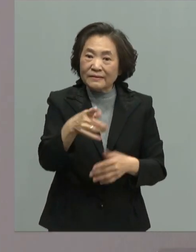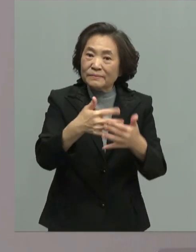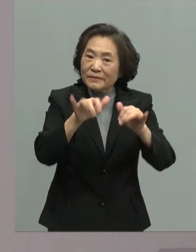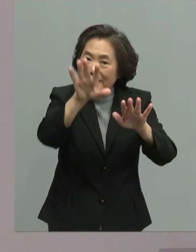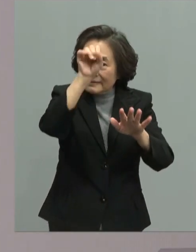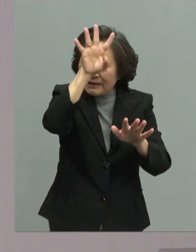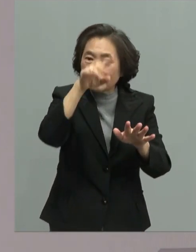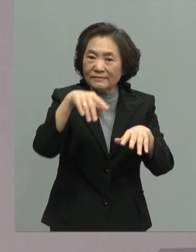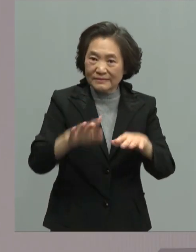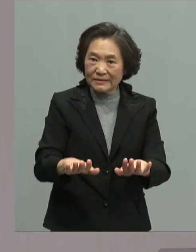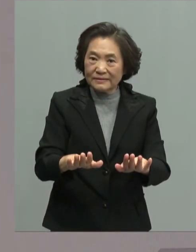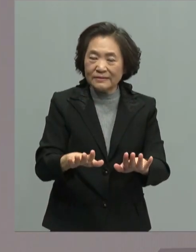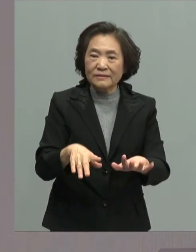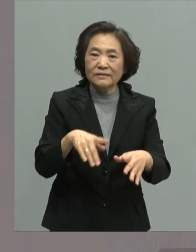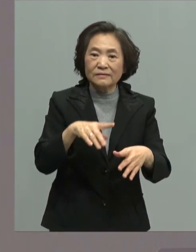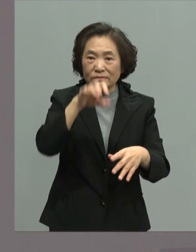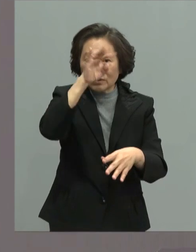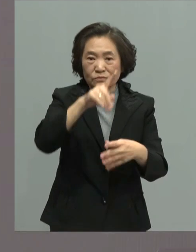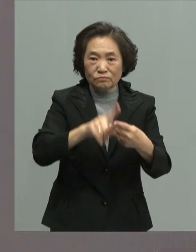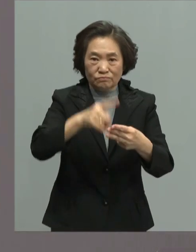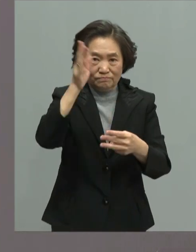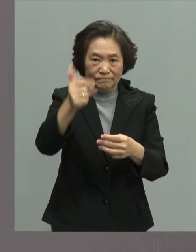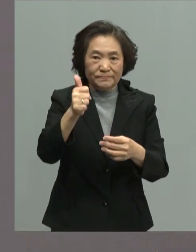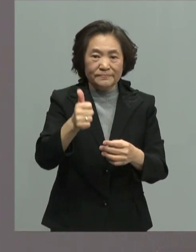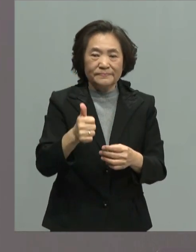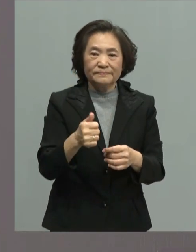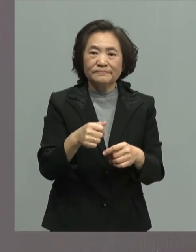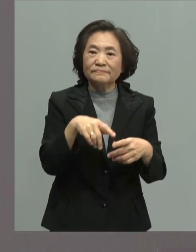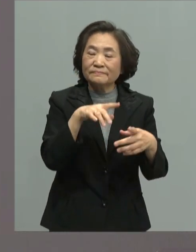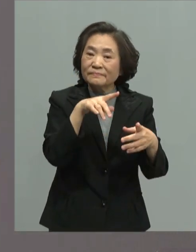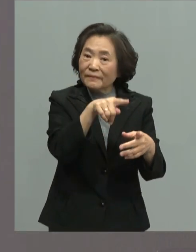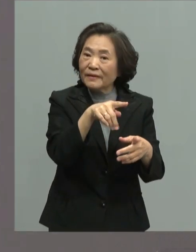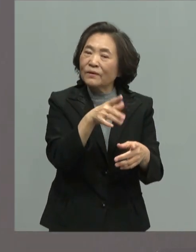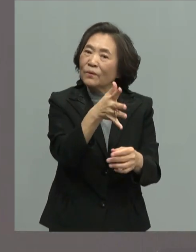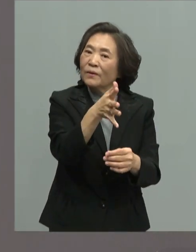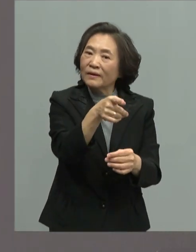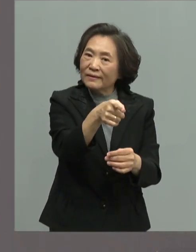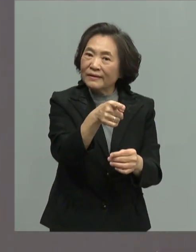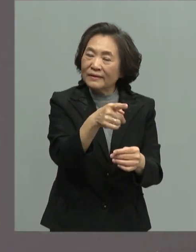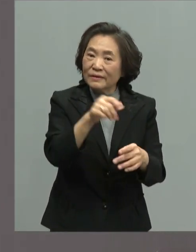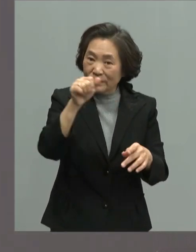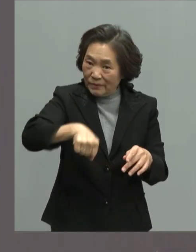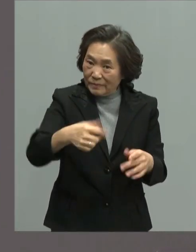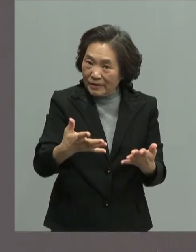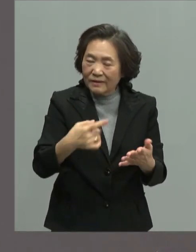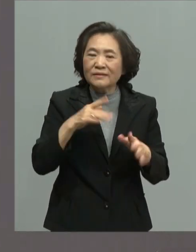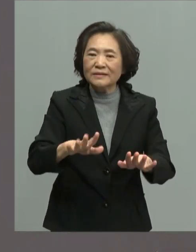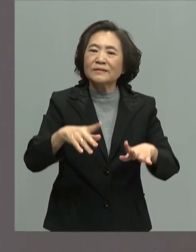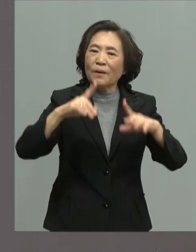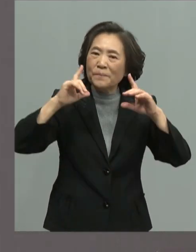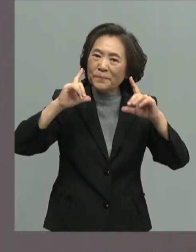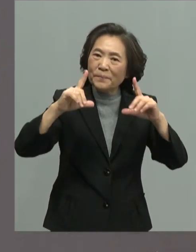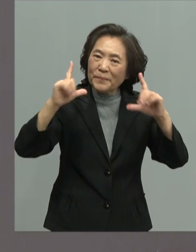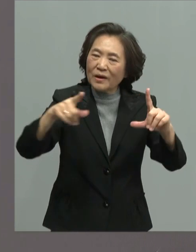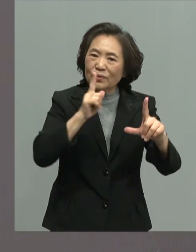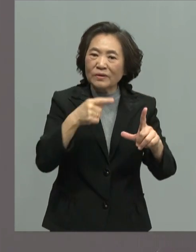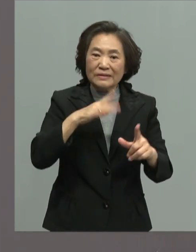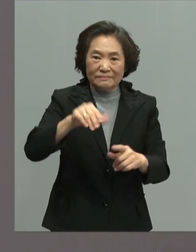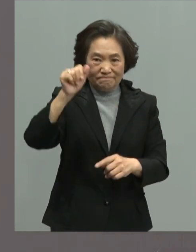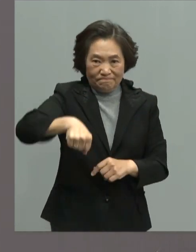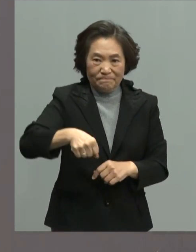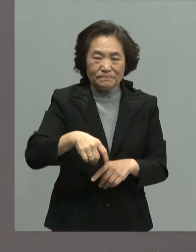党现在的党主席你是我愿意在这个地方承诺